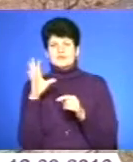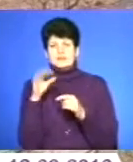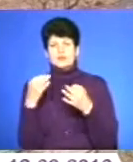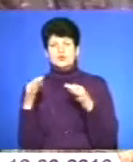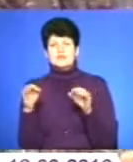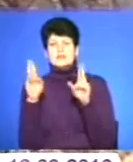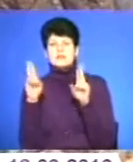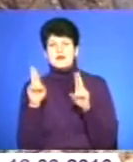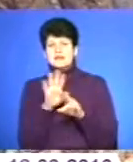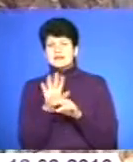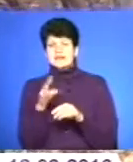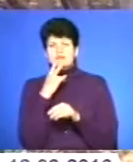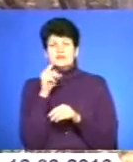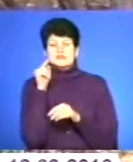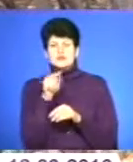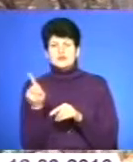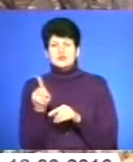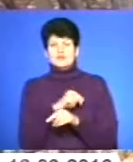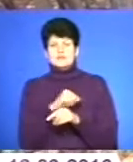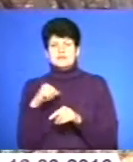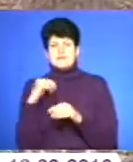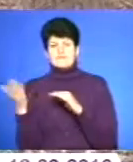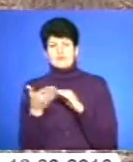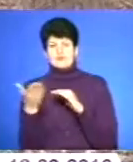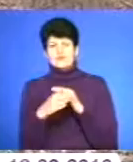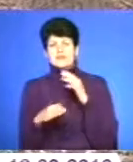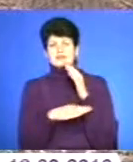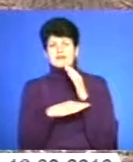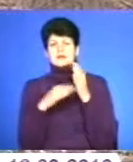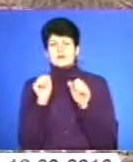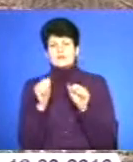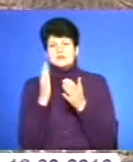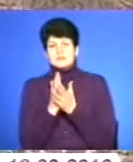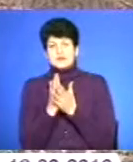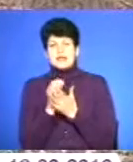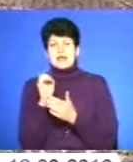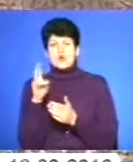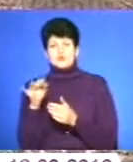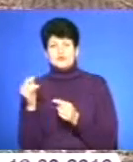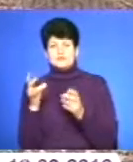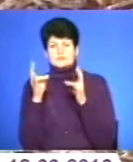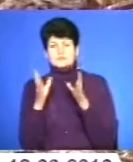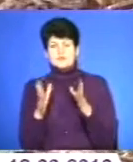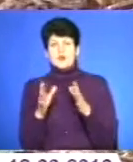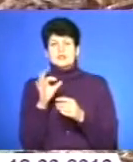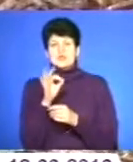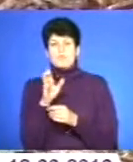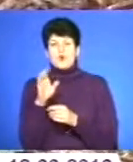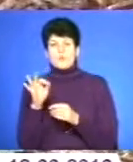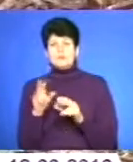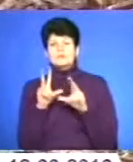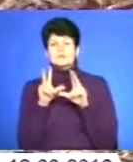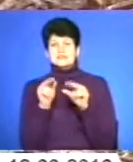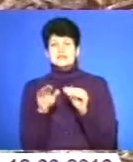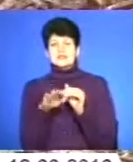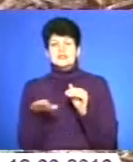правилами, а також не зважають на те, що самовільне вирубування дерев може нести екологічну небезпеку. Олександр Богомол пообіцяв, що